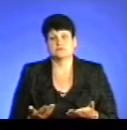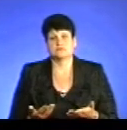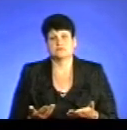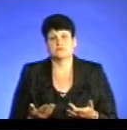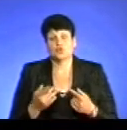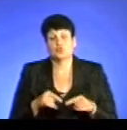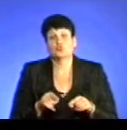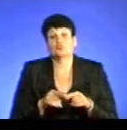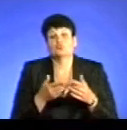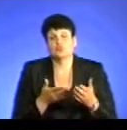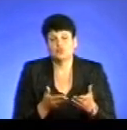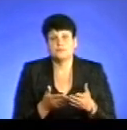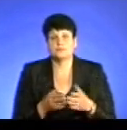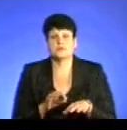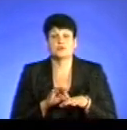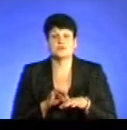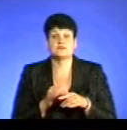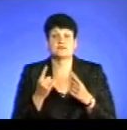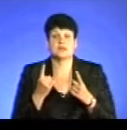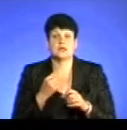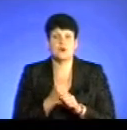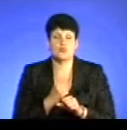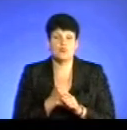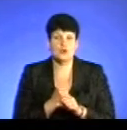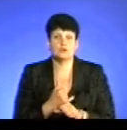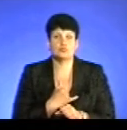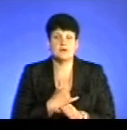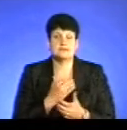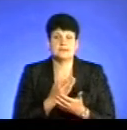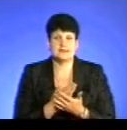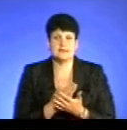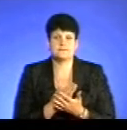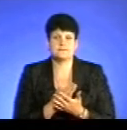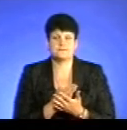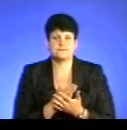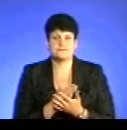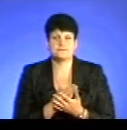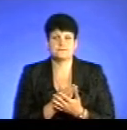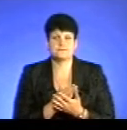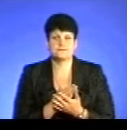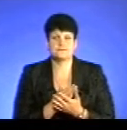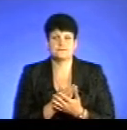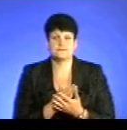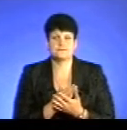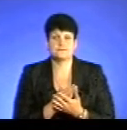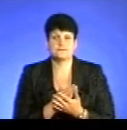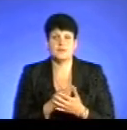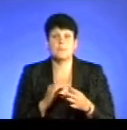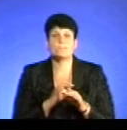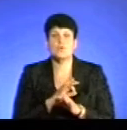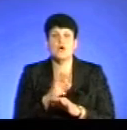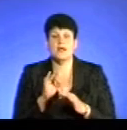Тому ведеться велика робота. В нас є такий, скажімо, проект,